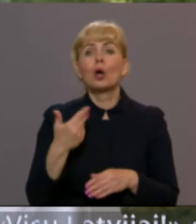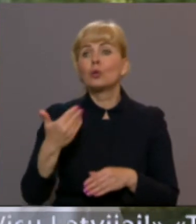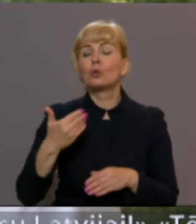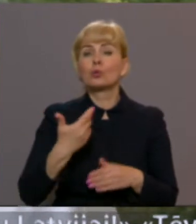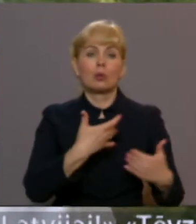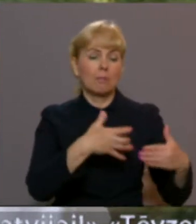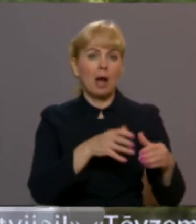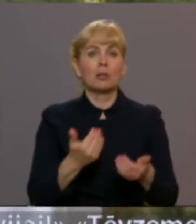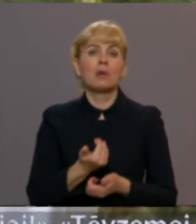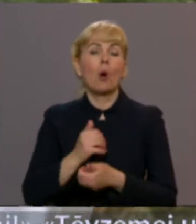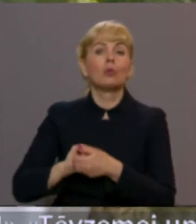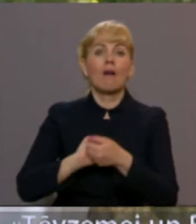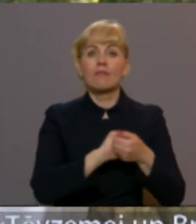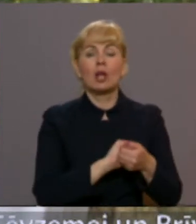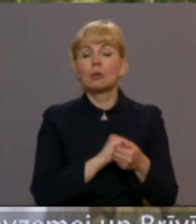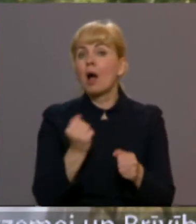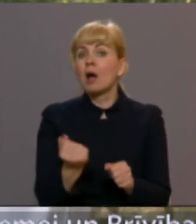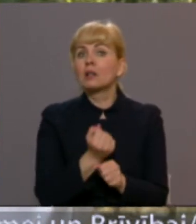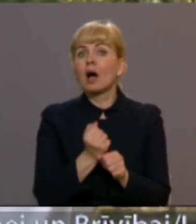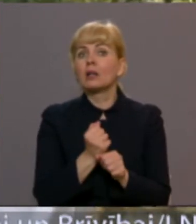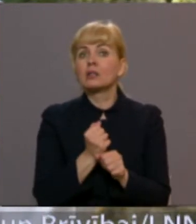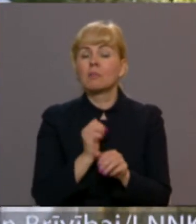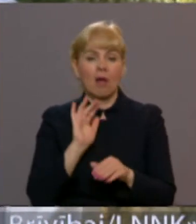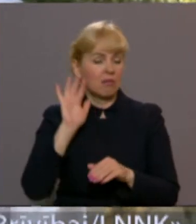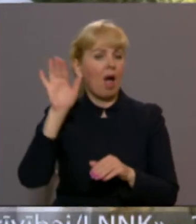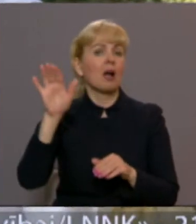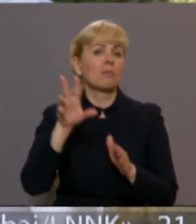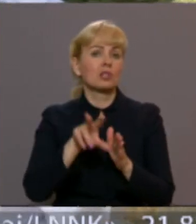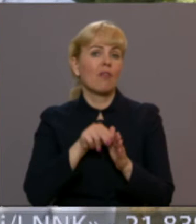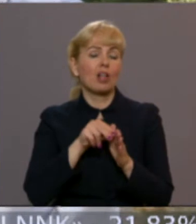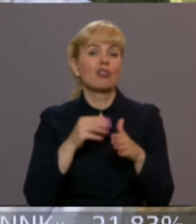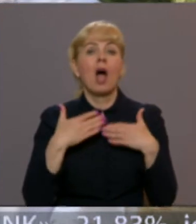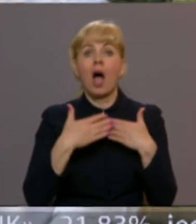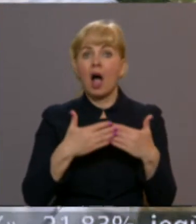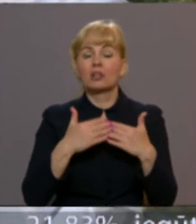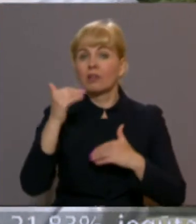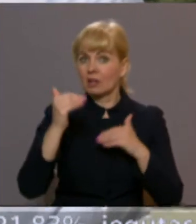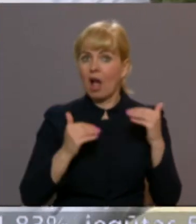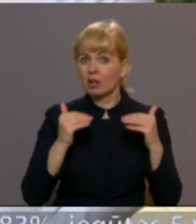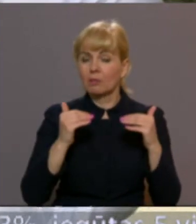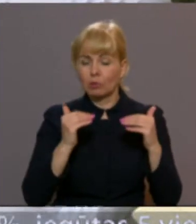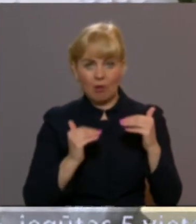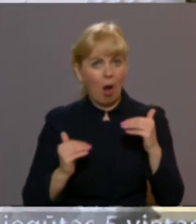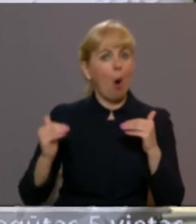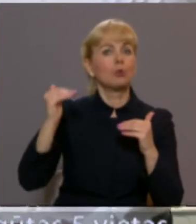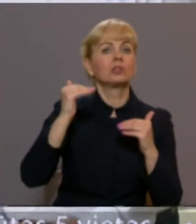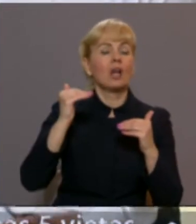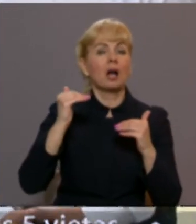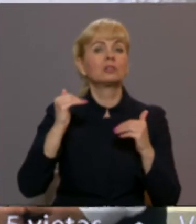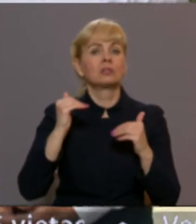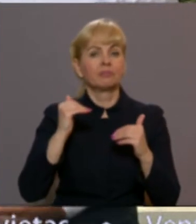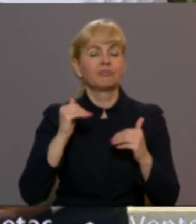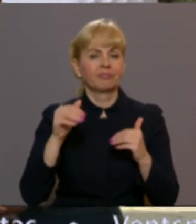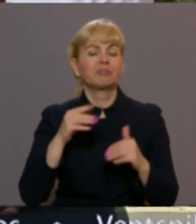partija jaunā vienotība darīsiet, lai nākamajās vēlēšanās šis aktivitātes rādītājs būtu augstāks? Jā, tas ir